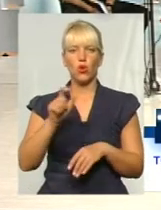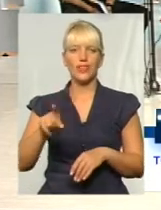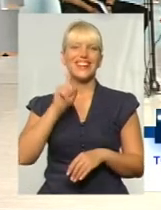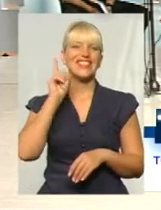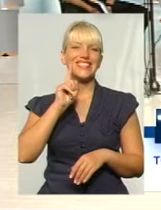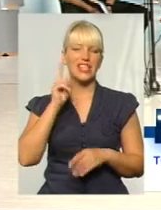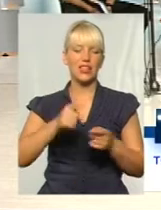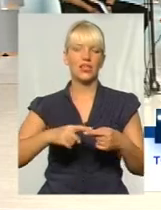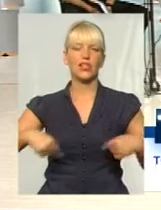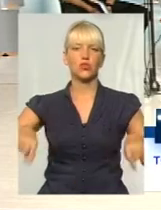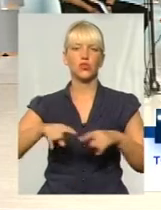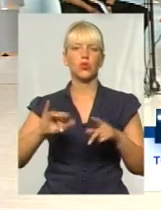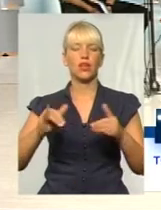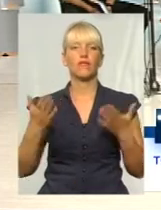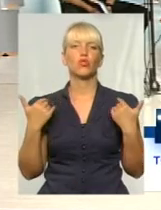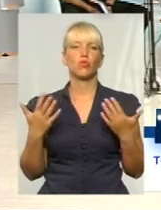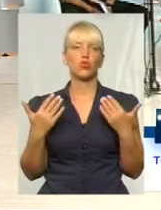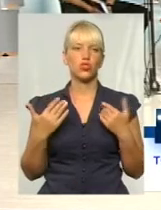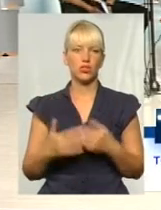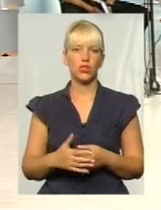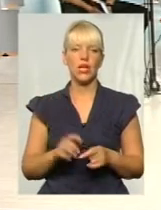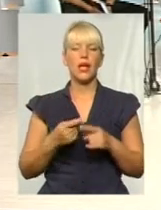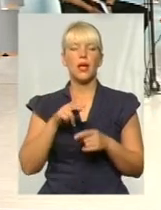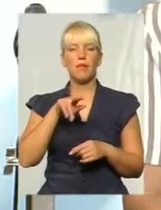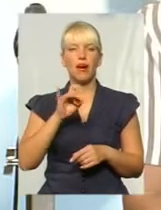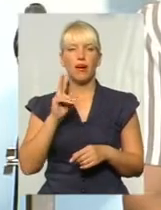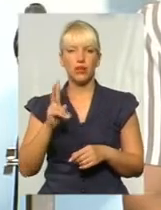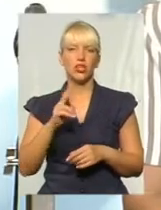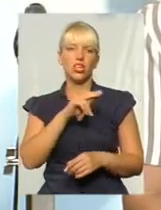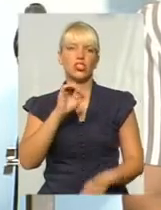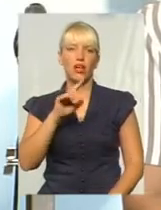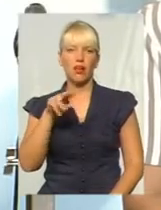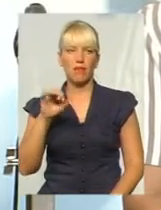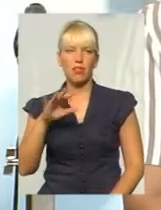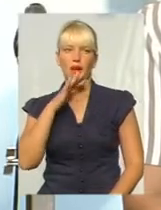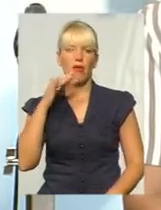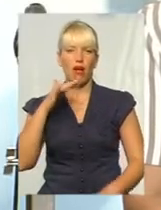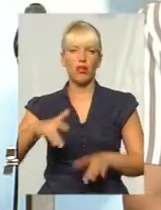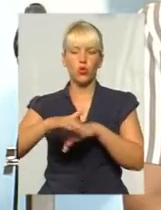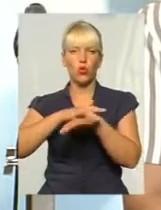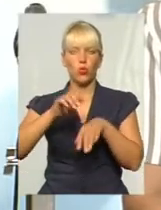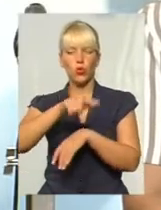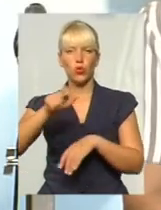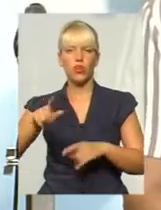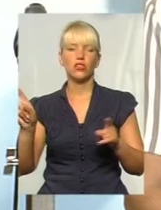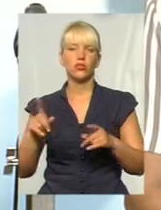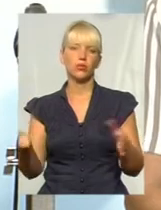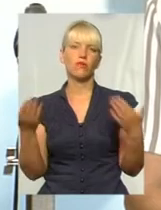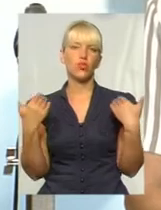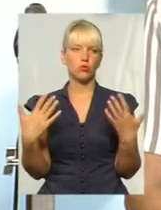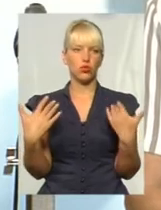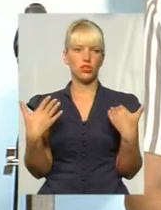відпочинок. В парку Чекмана достатньо людей для того, щоб відпочивали.